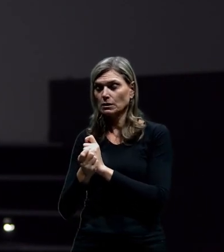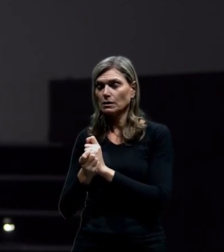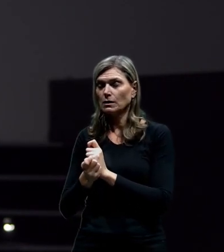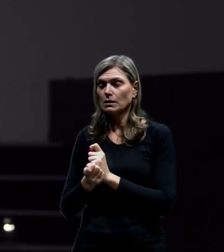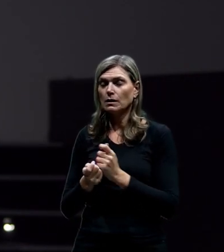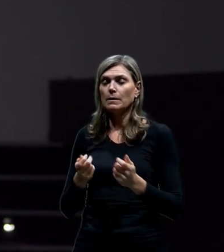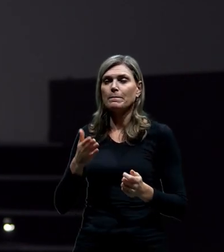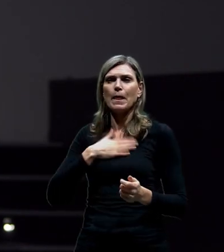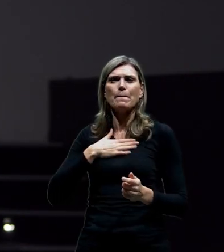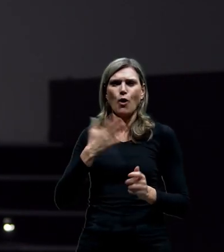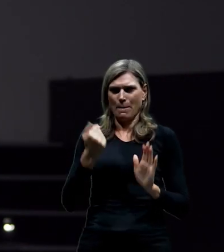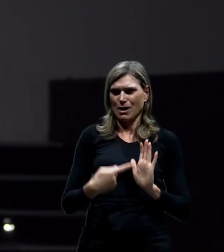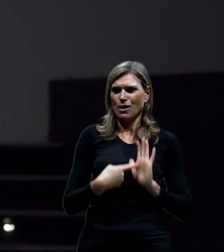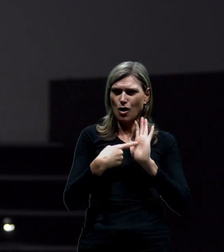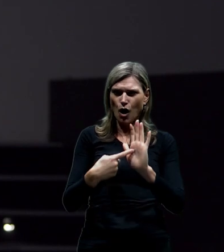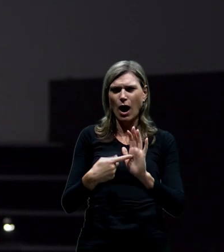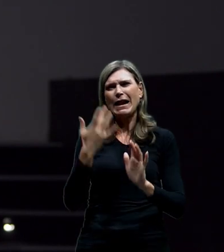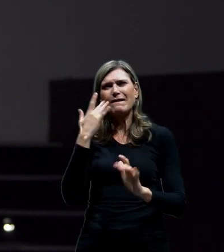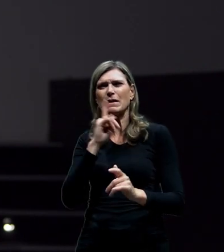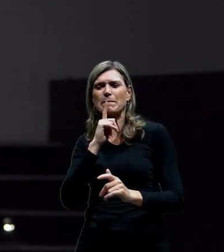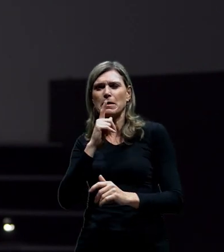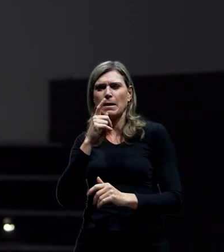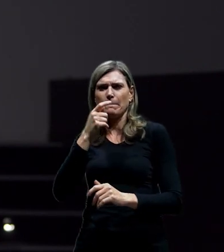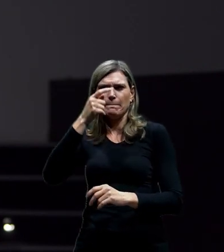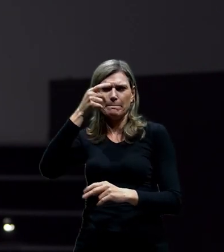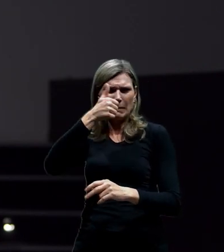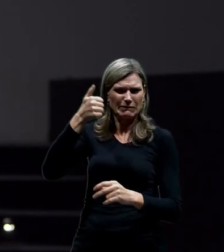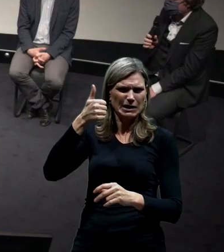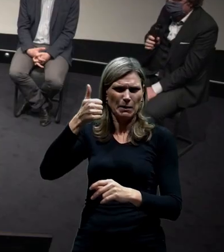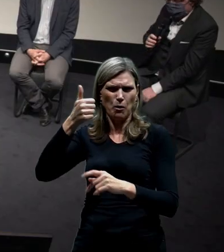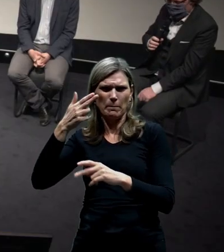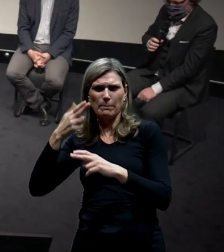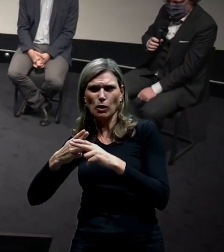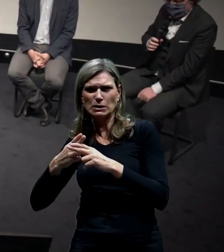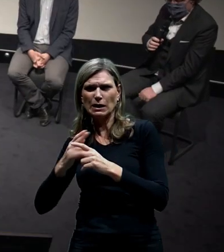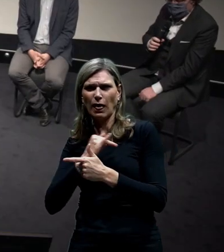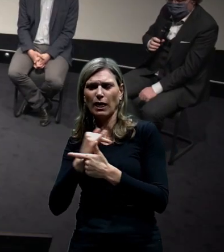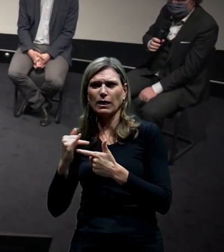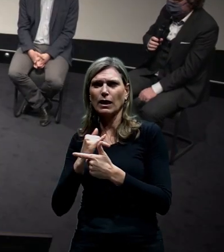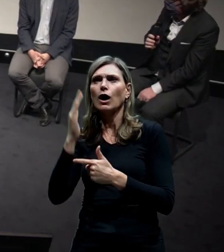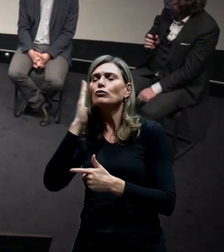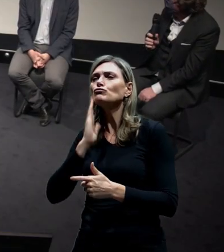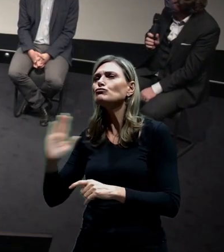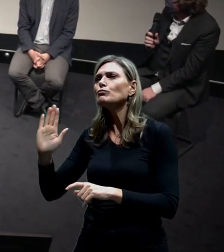té mé prezentace buď ten první nebo poslední obrázek? Tak poprosíme o prezentaci pana Hlaváčka.